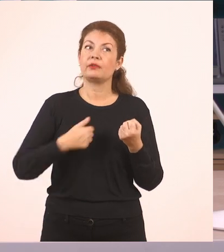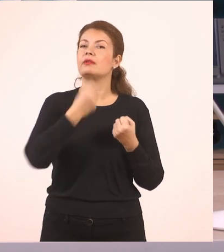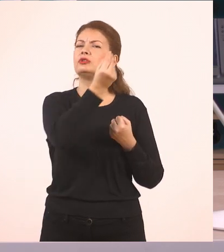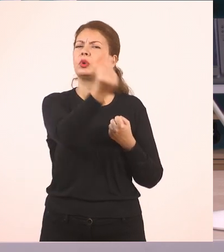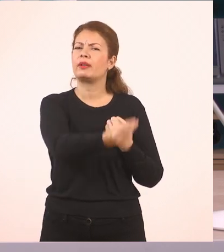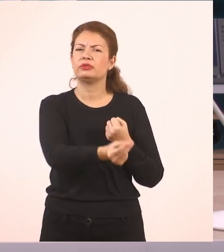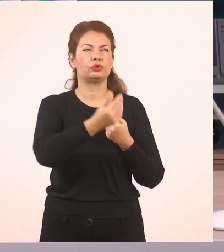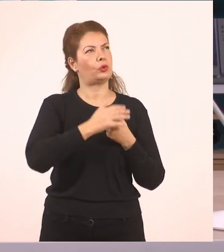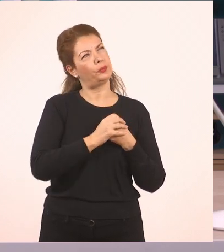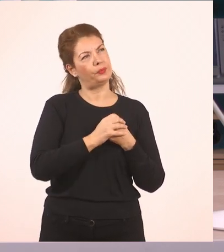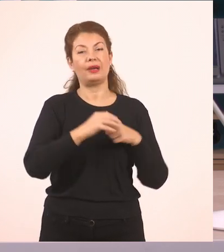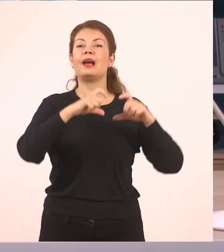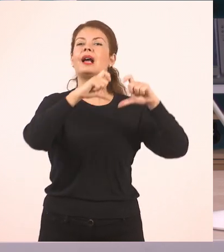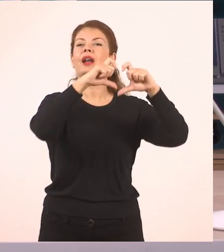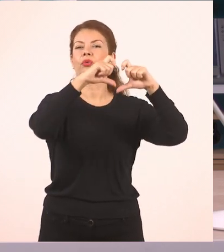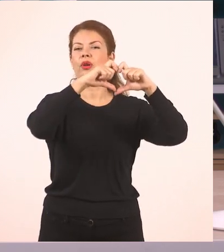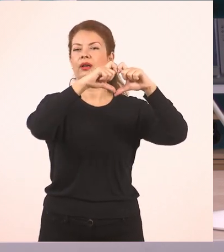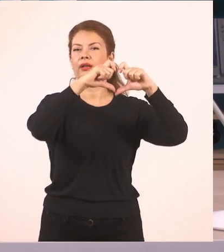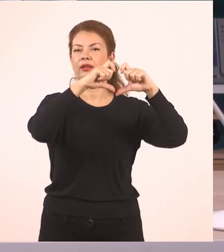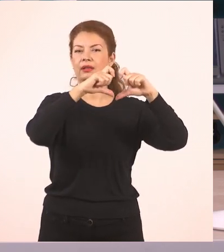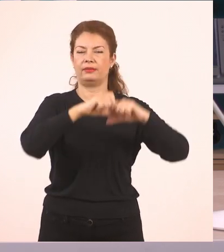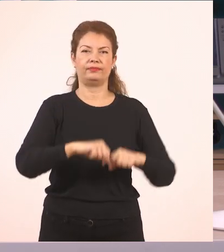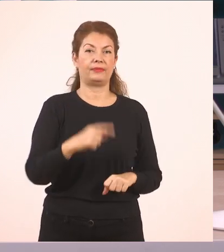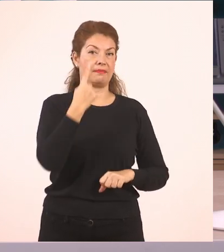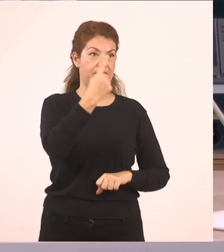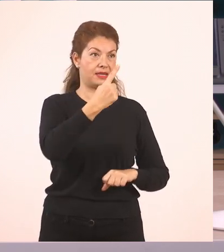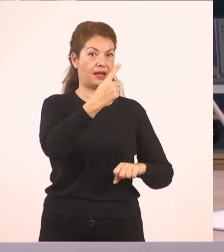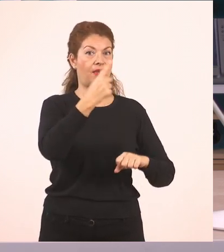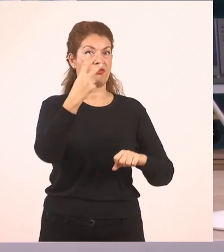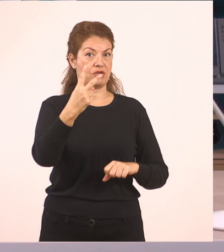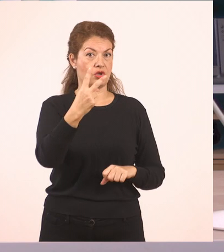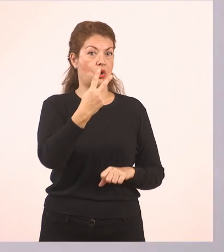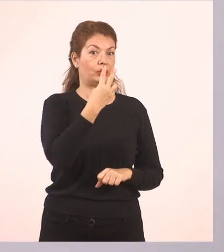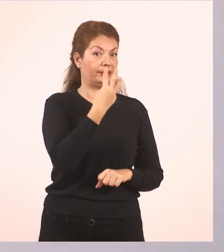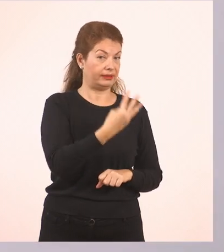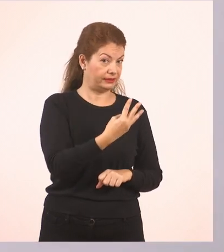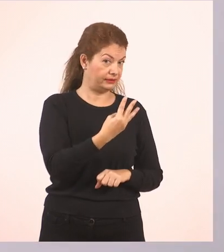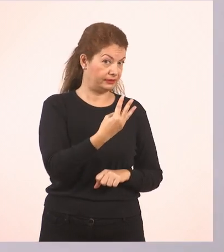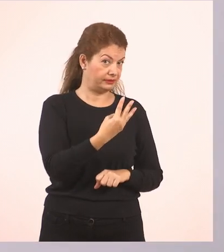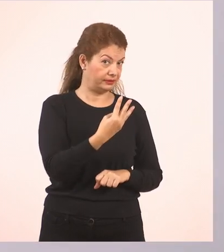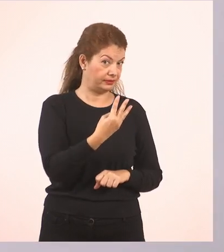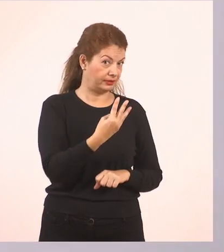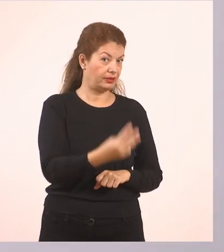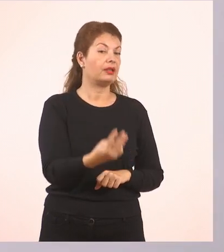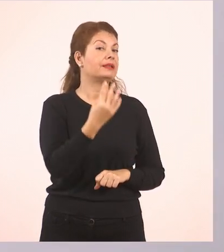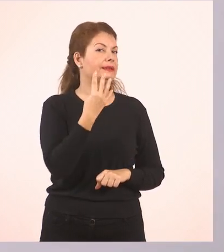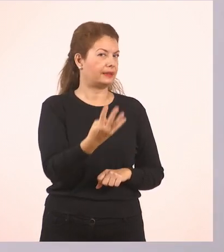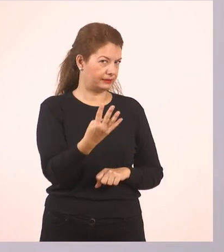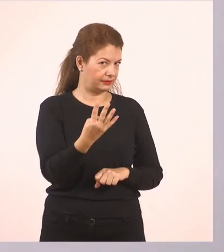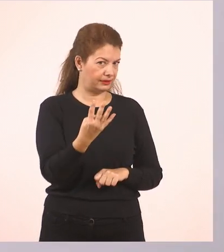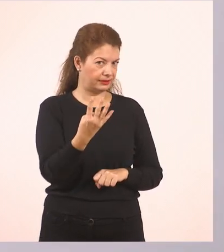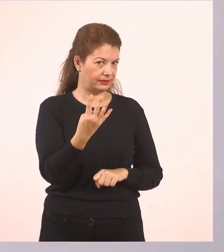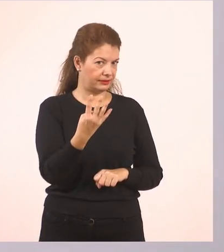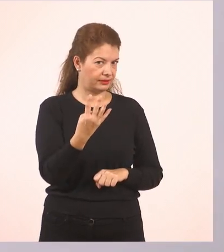1, 2, 3, 4,